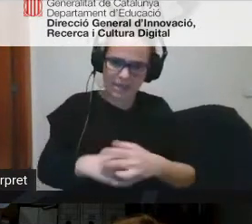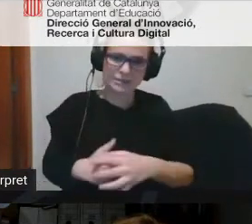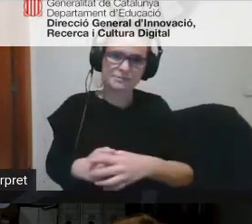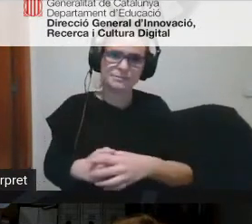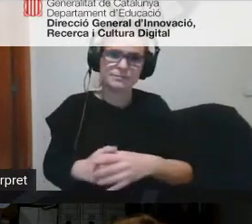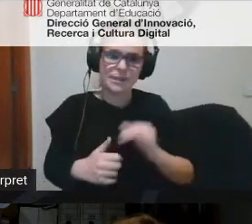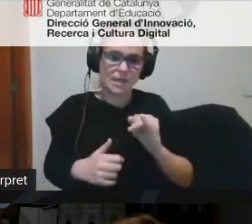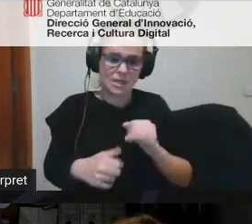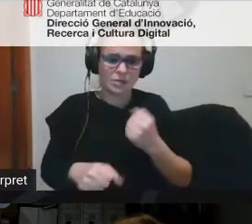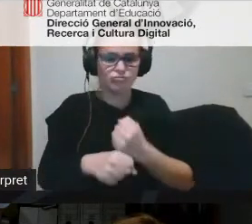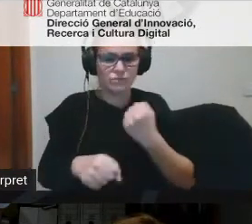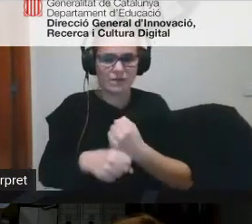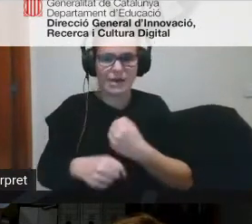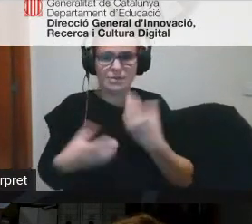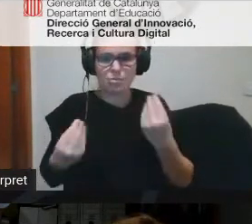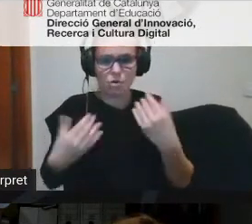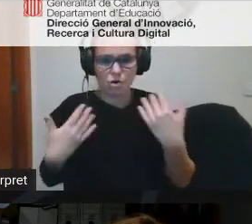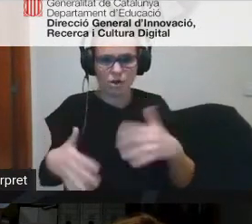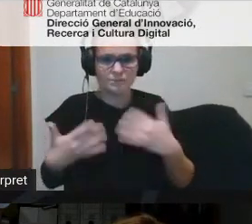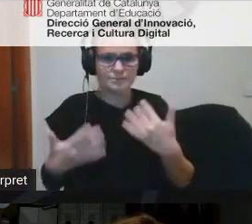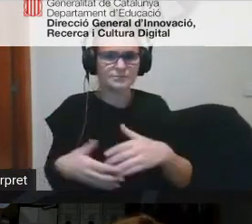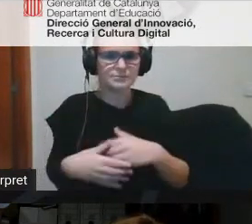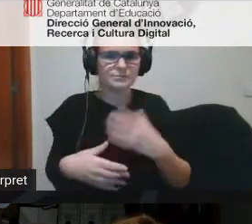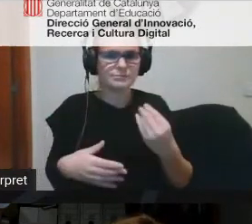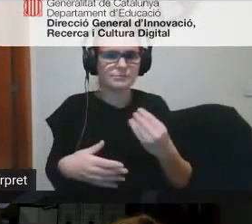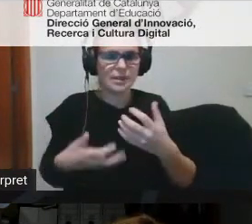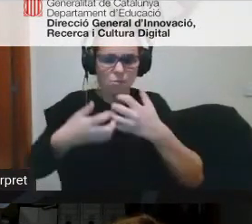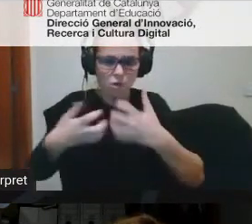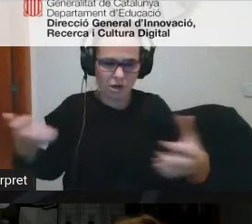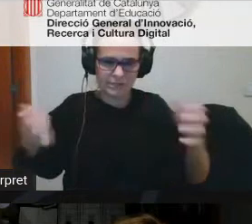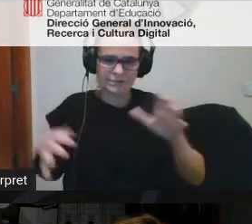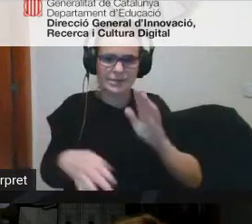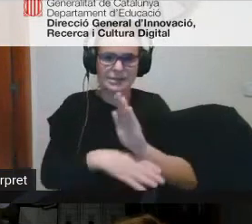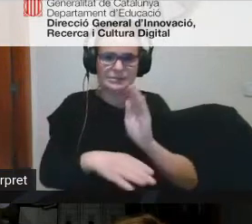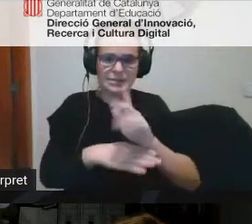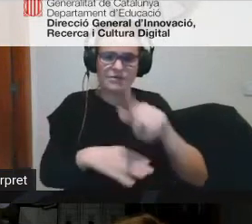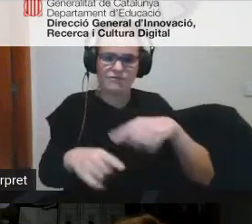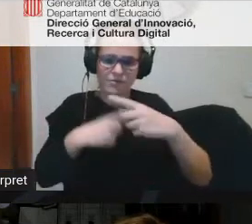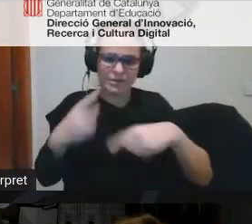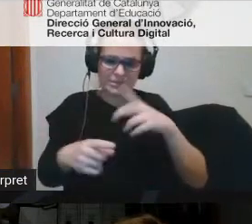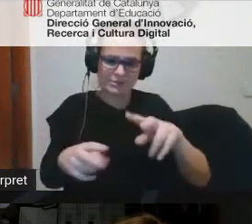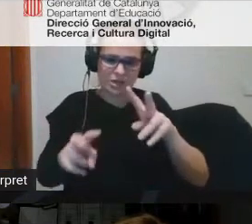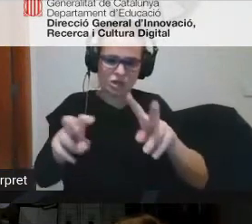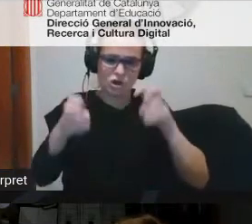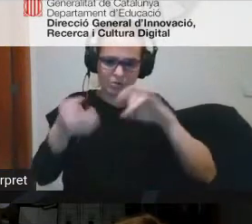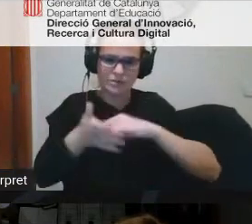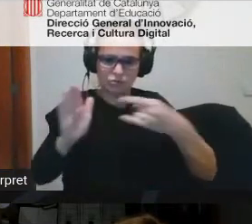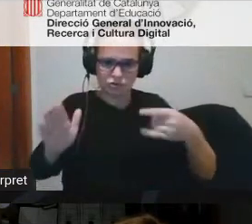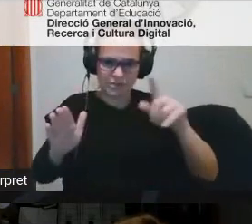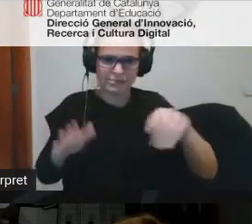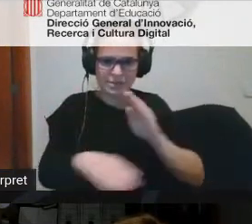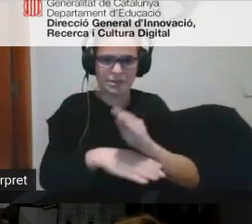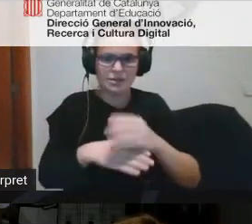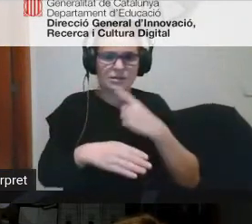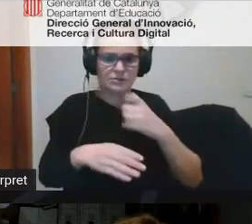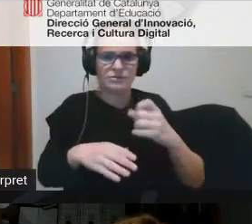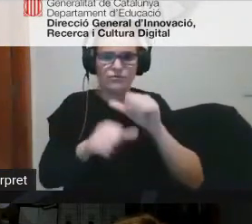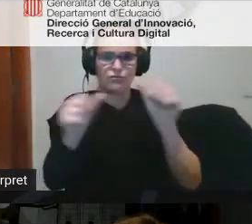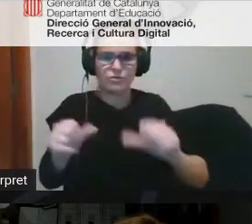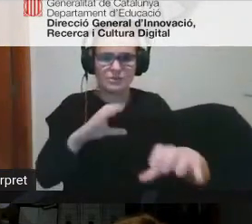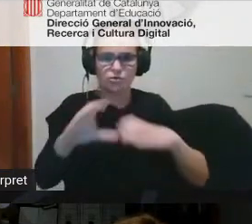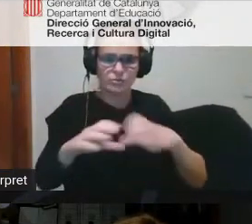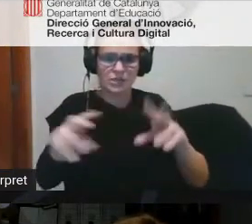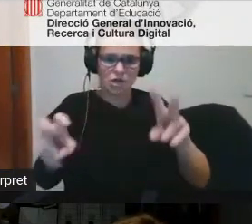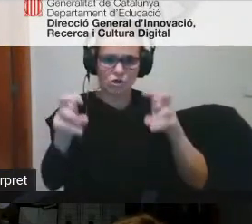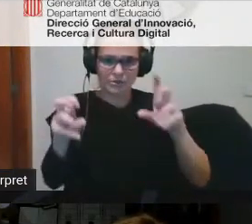hi ha hagut un treball molt molt extens d'ensenyar també a les famílies aquestes noves tecnologies aquestes noves maneres de comunicar-nos